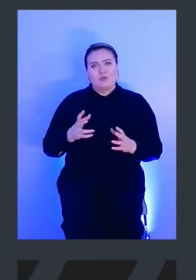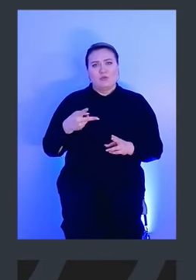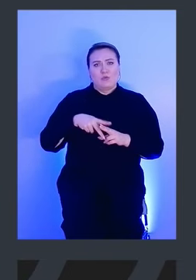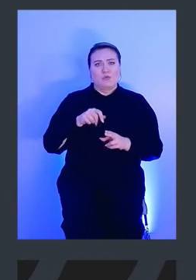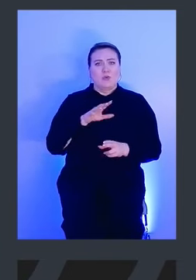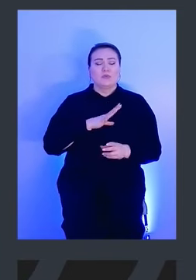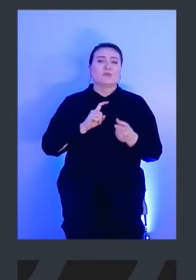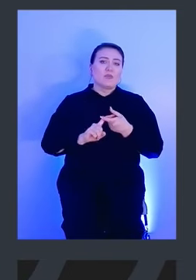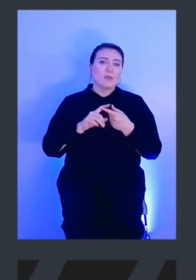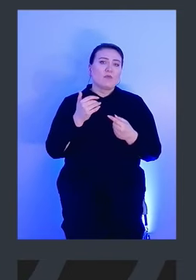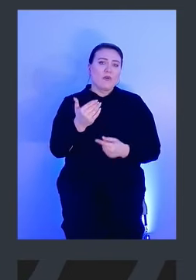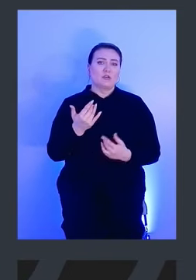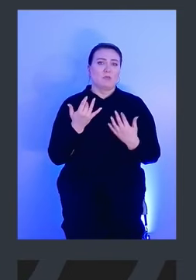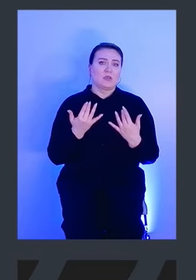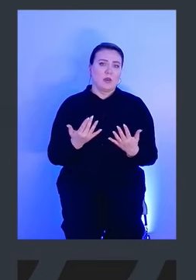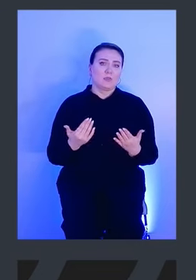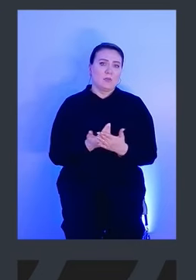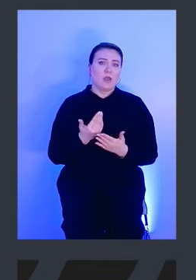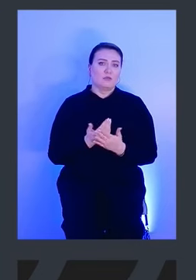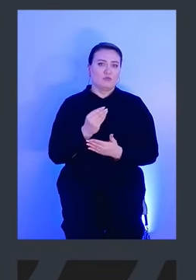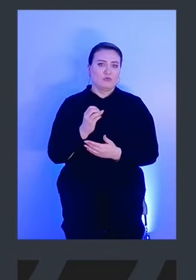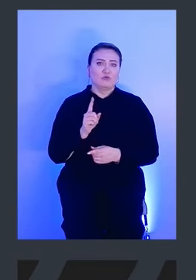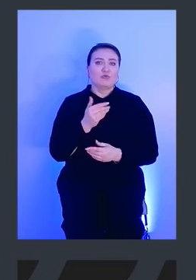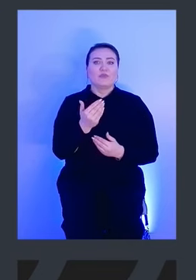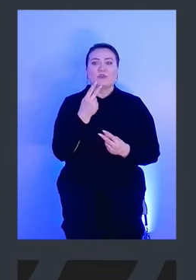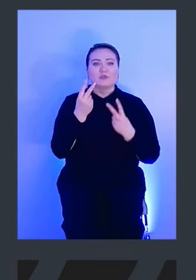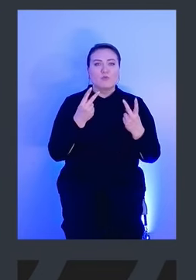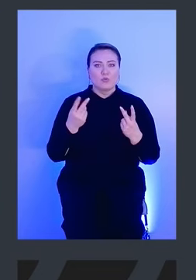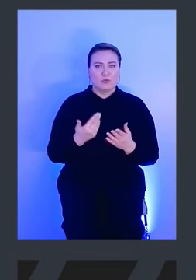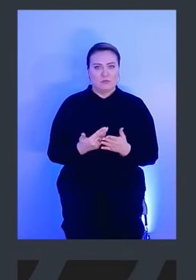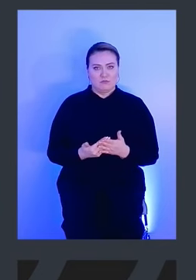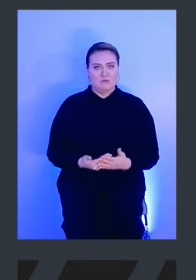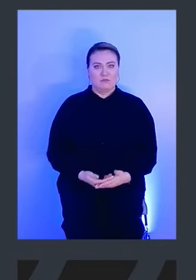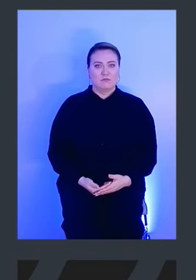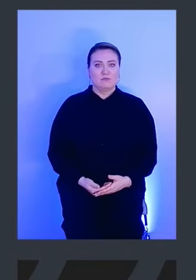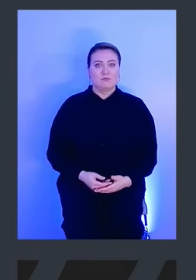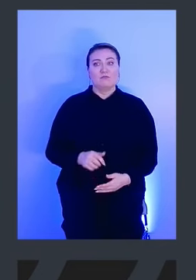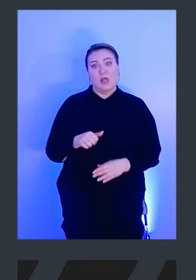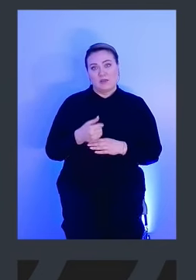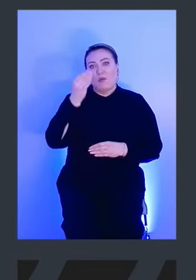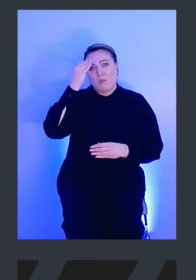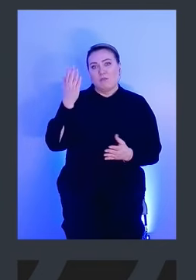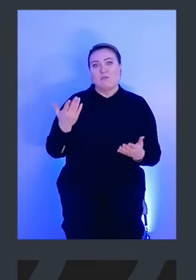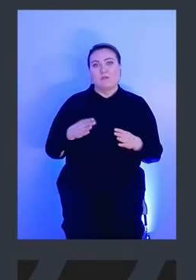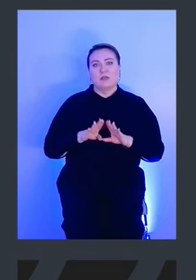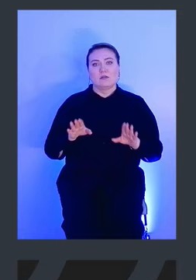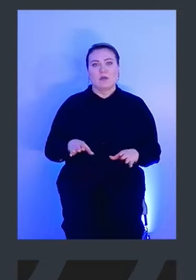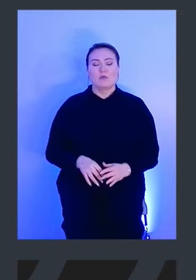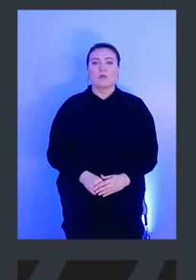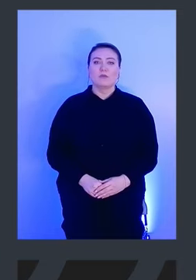в зависимости, опять же, от ваших потребностей, что вы смотрите. Вот. Это основной посыл, да? То есть,